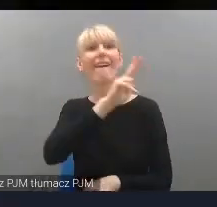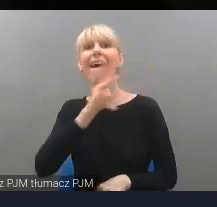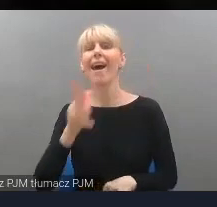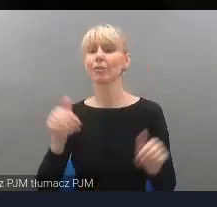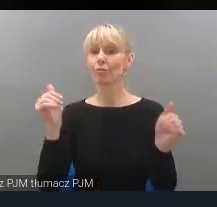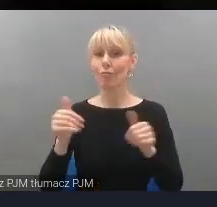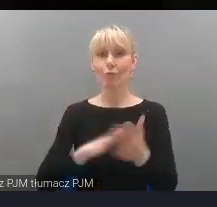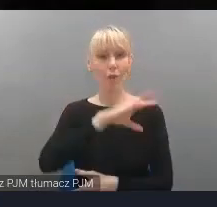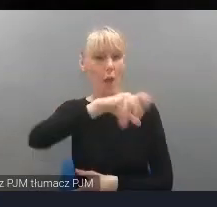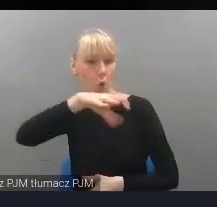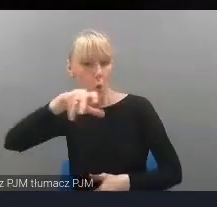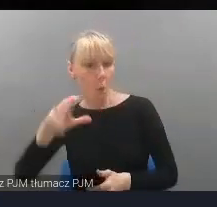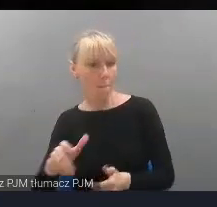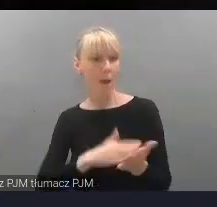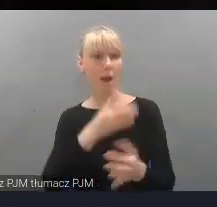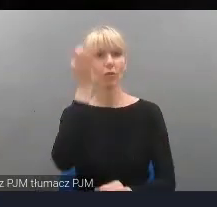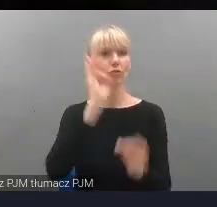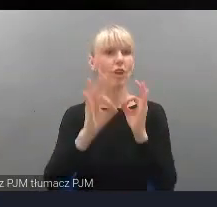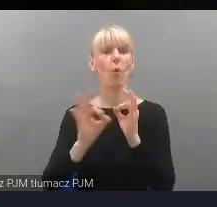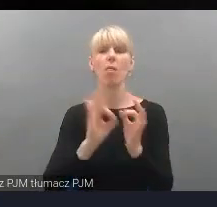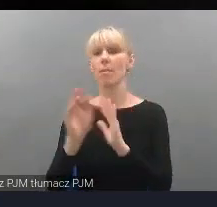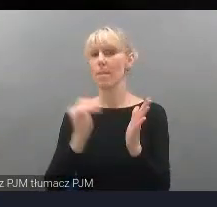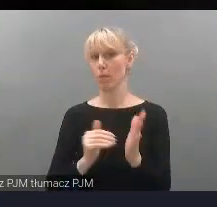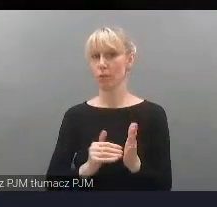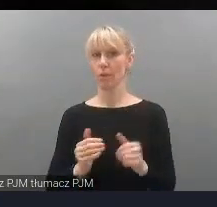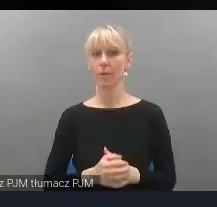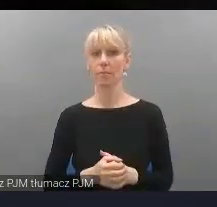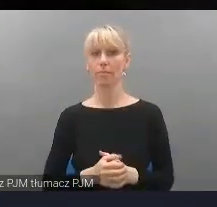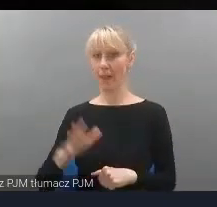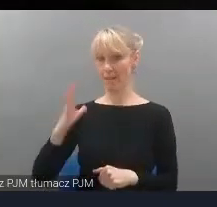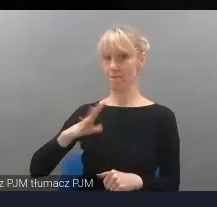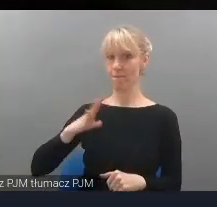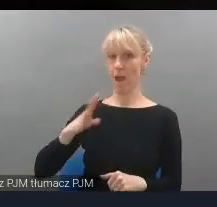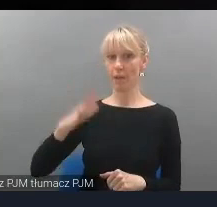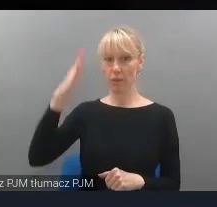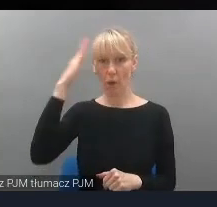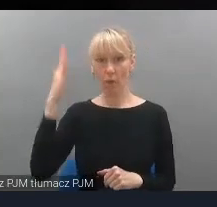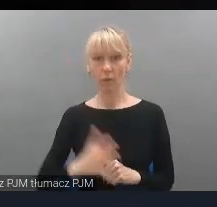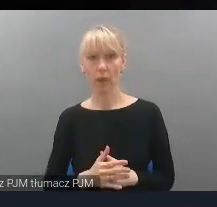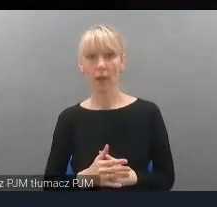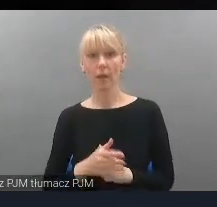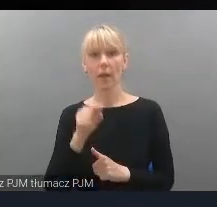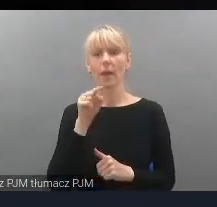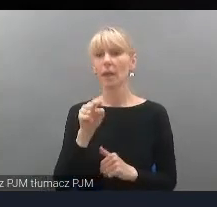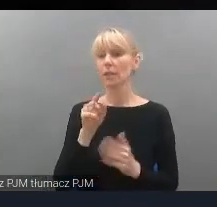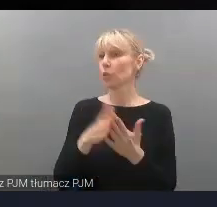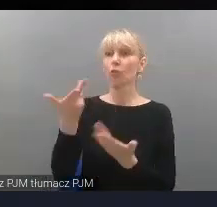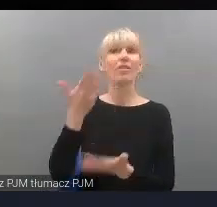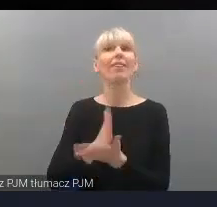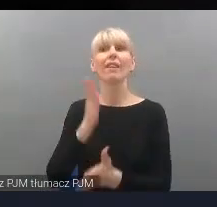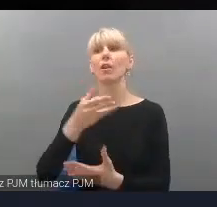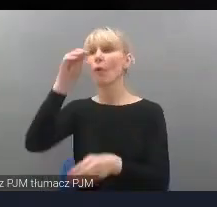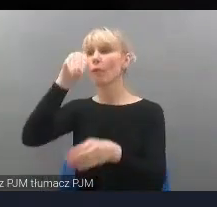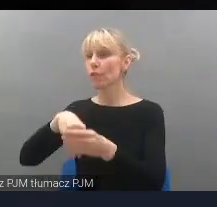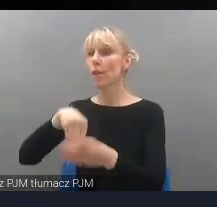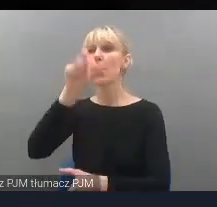z grupy osób ze szczególnymi potrzebami. Warto wiedzieć, że szczególne potrzeby to nie są tylko osoby z niepełnosprawnościami,